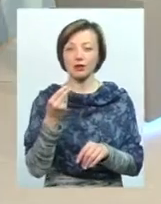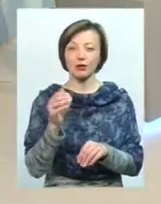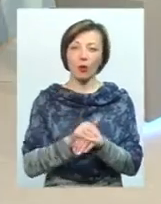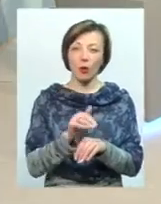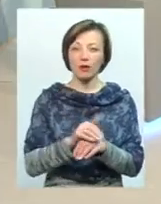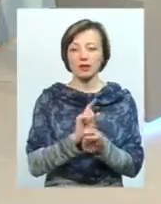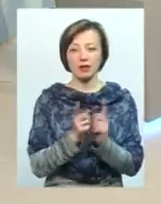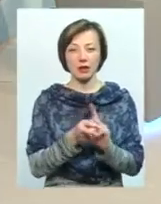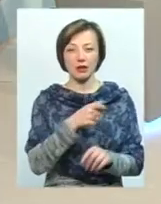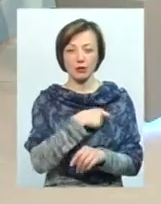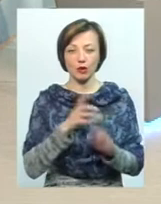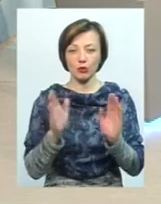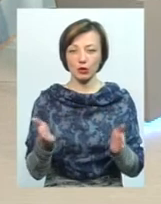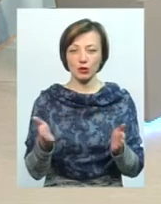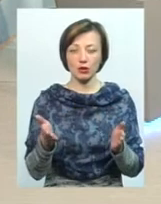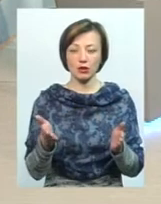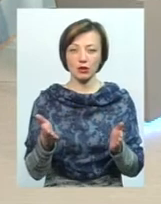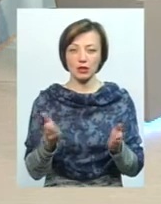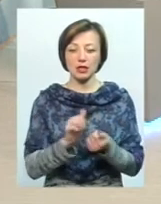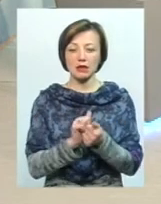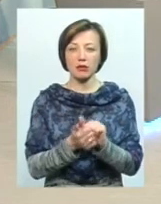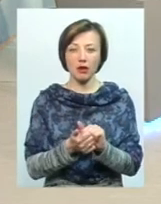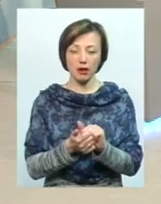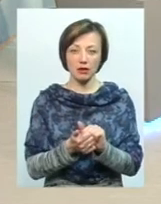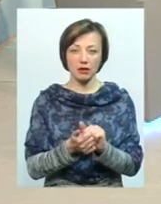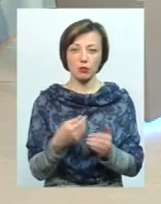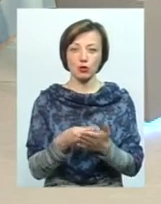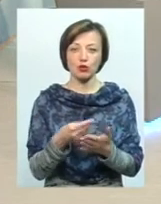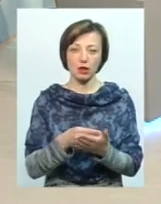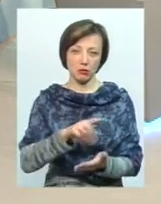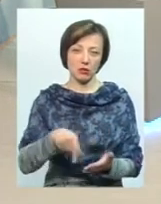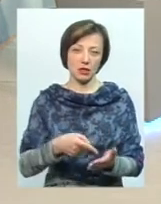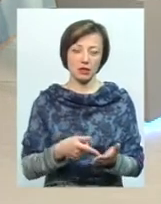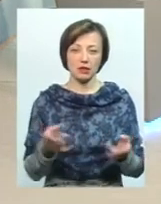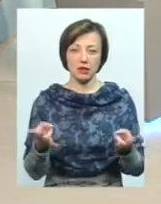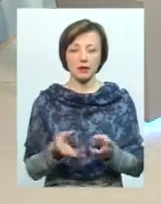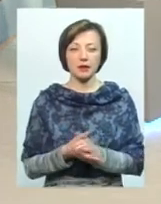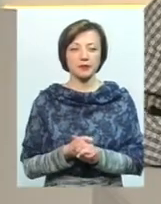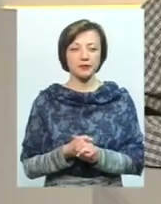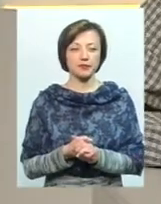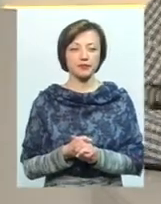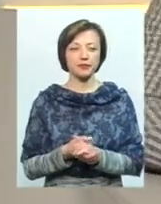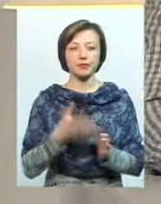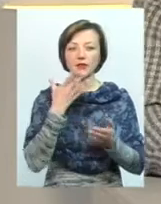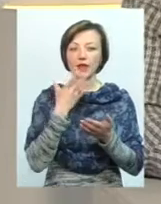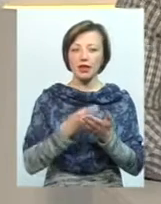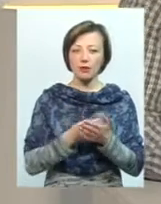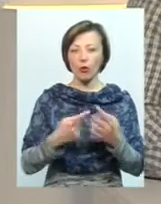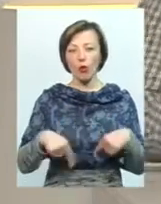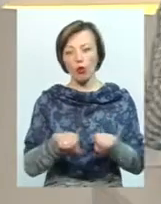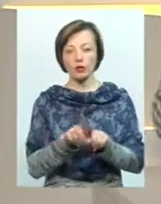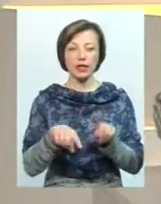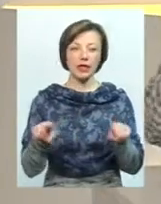і вони стали депутатами, будуть заміняти, так, бюджет міста. Треба, ну, такими питаннями... своєму окрузі можуть дещо щось